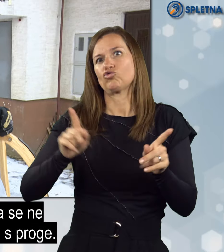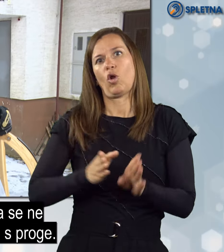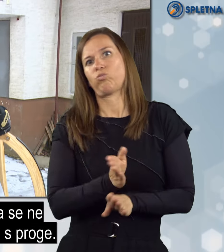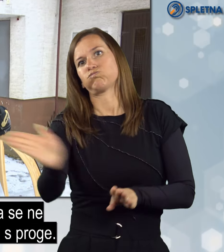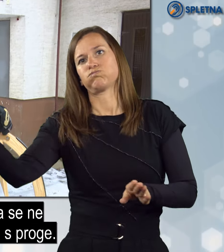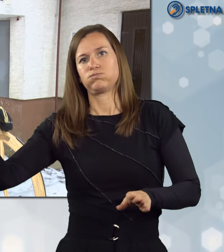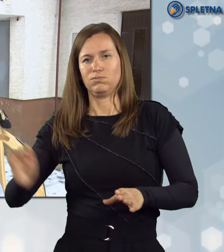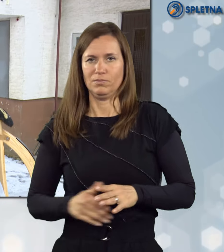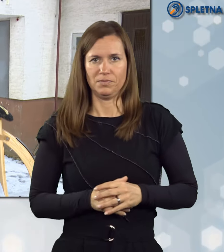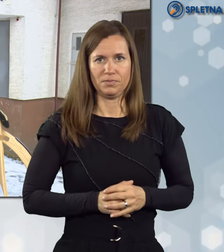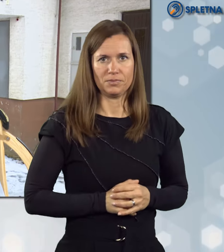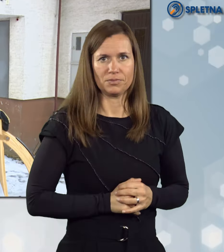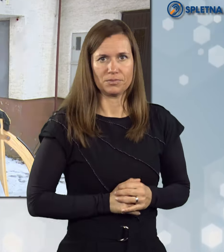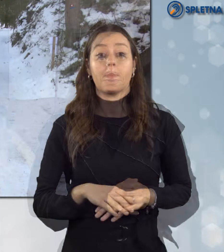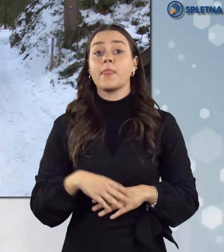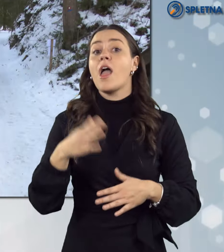zleti iz proge.